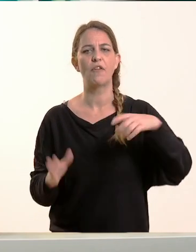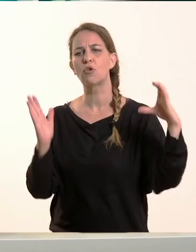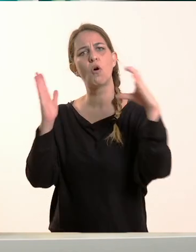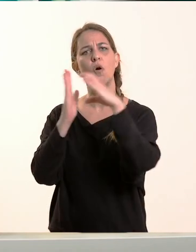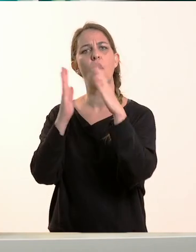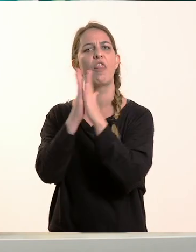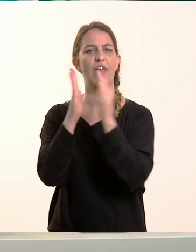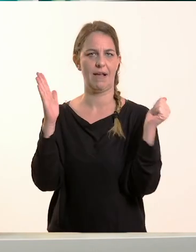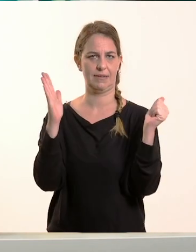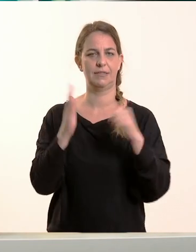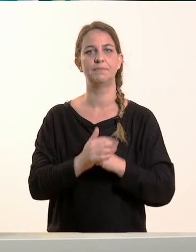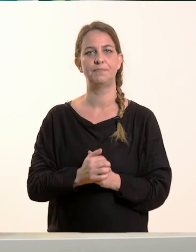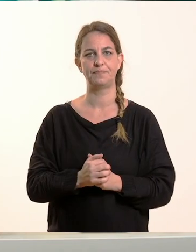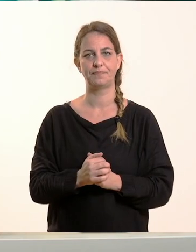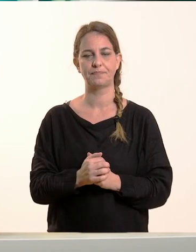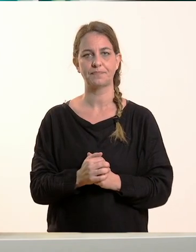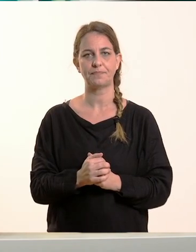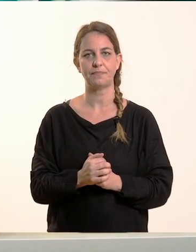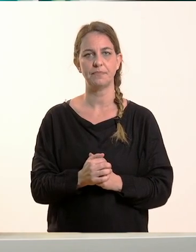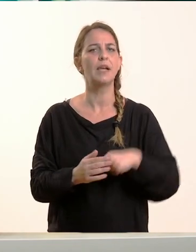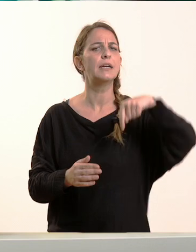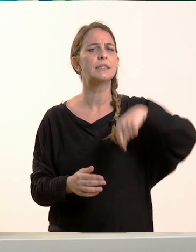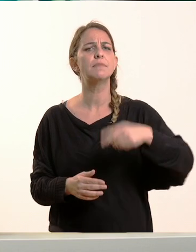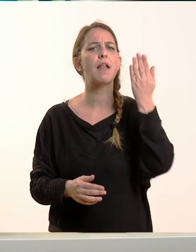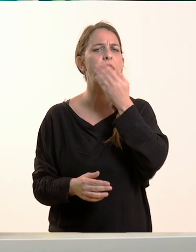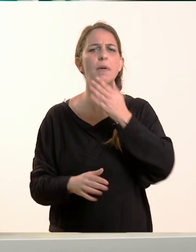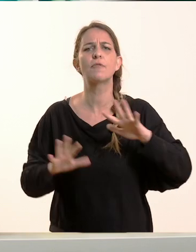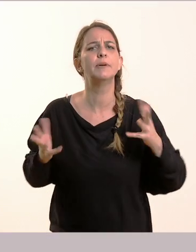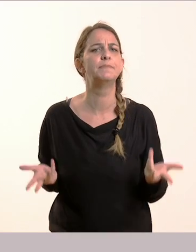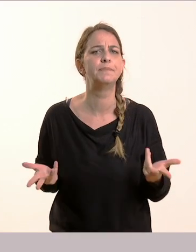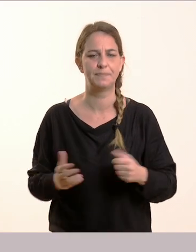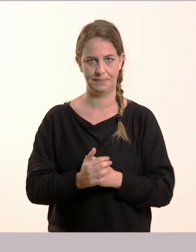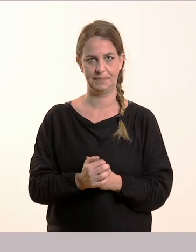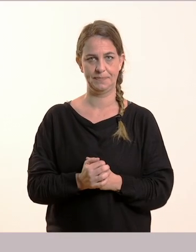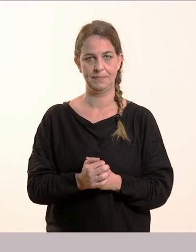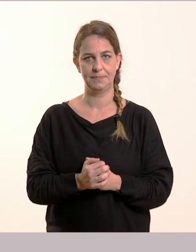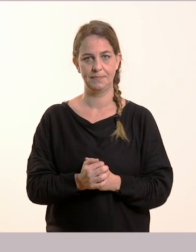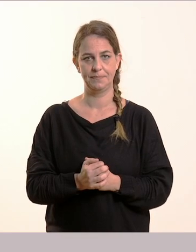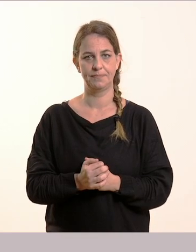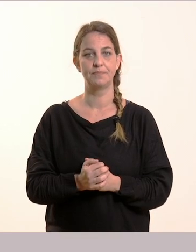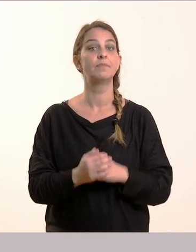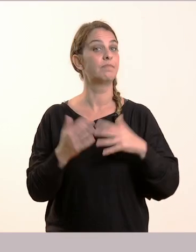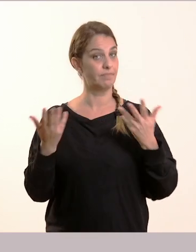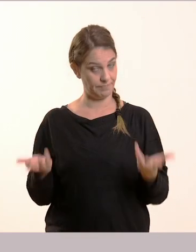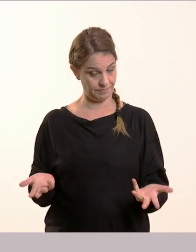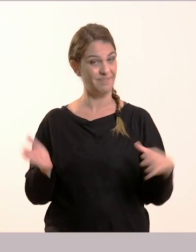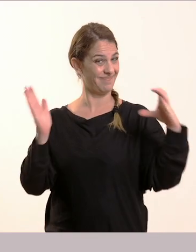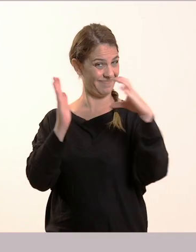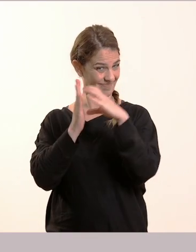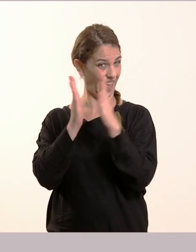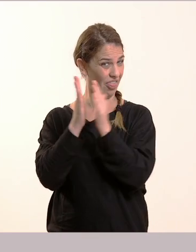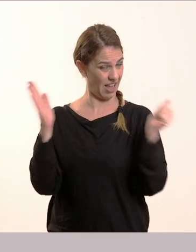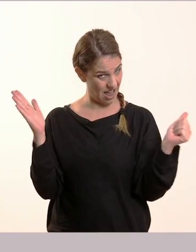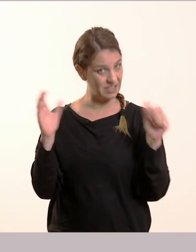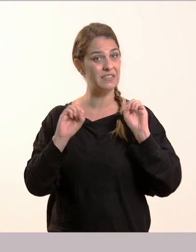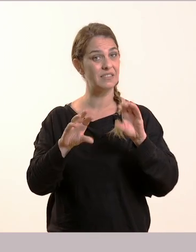Για να δούμε τι θα μάθουμε σε αυτήν την ενότητα. Στην ενότητα αυτή θα μάθουμε να μιλάμε για τα